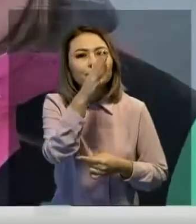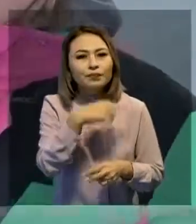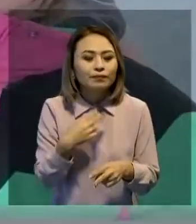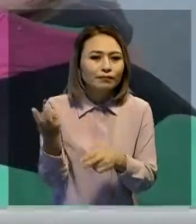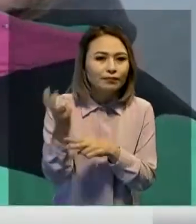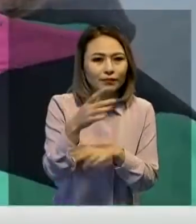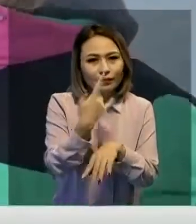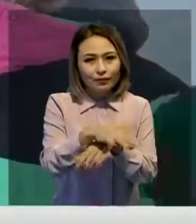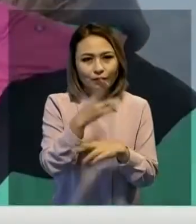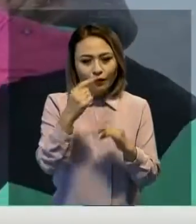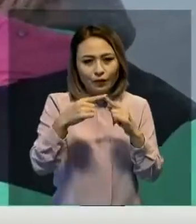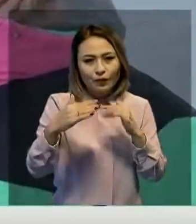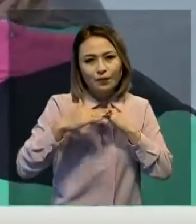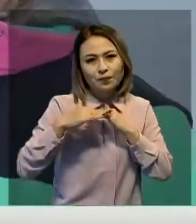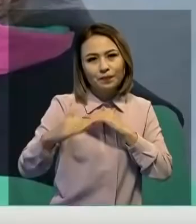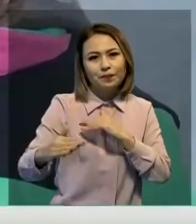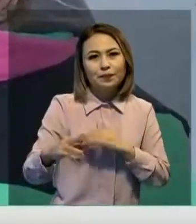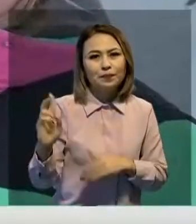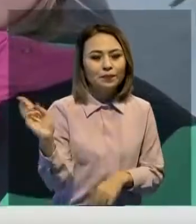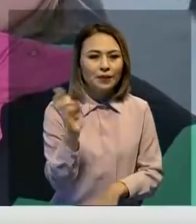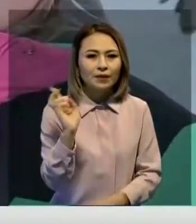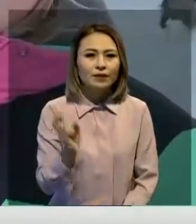ұрасында жерде әппіқ, көкте әппіқ.